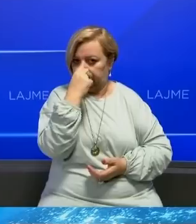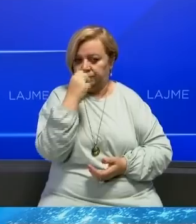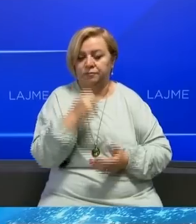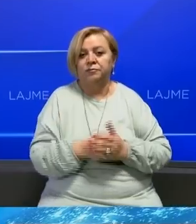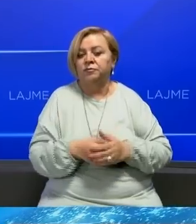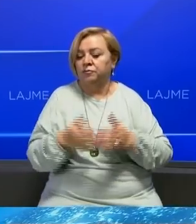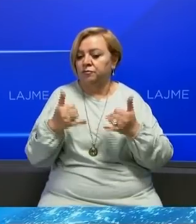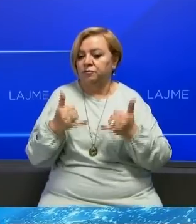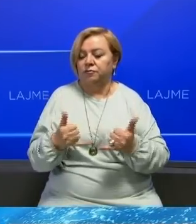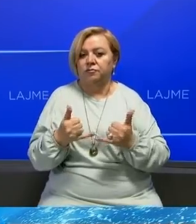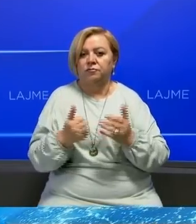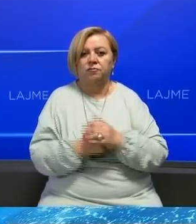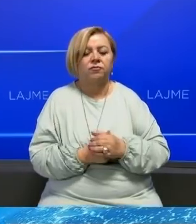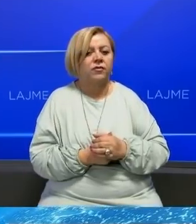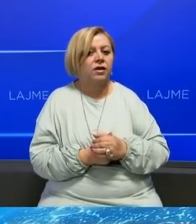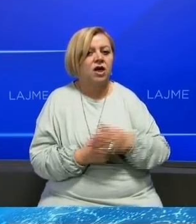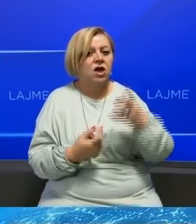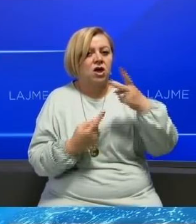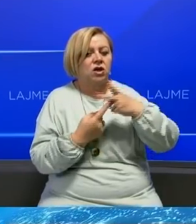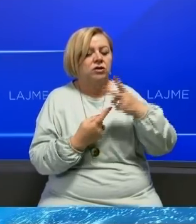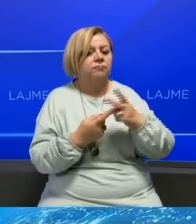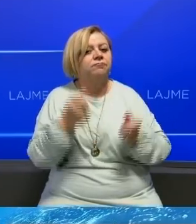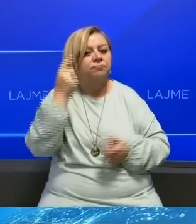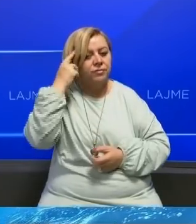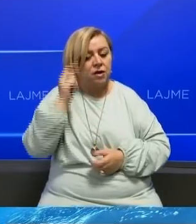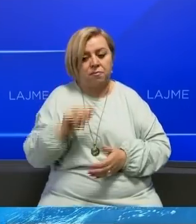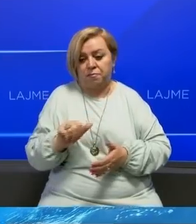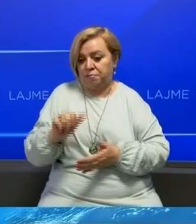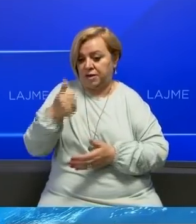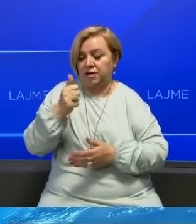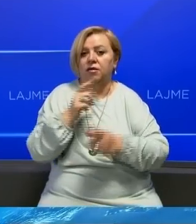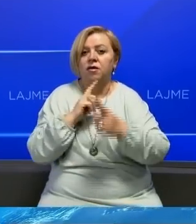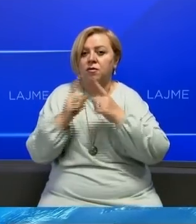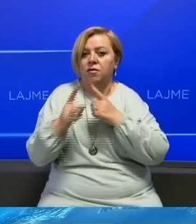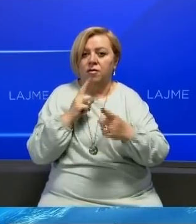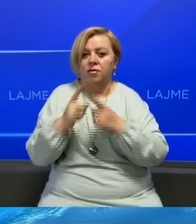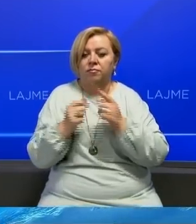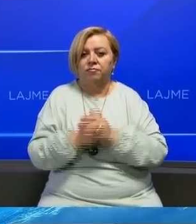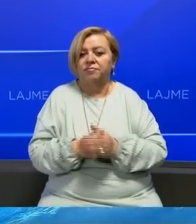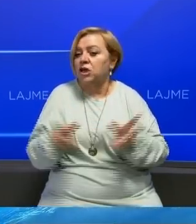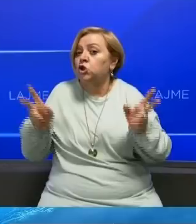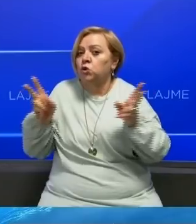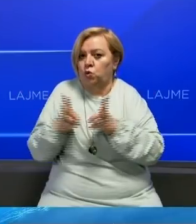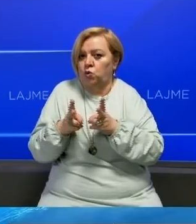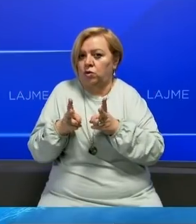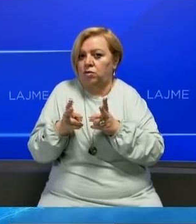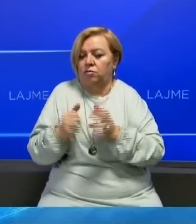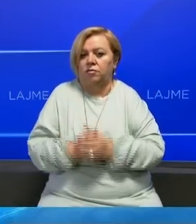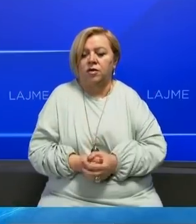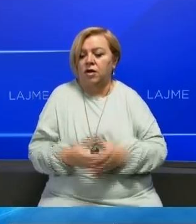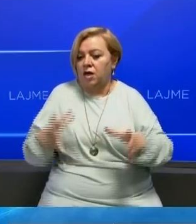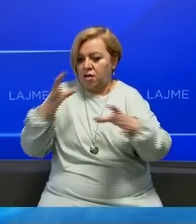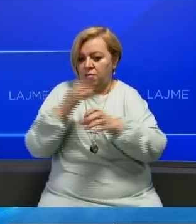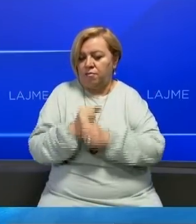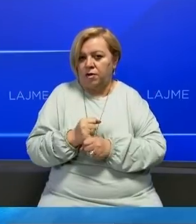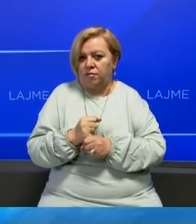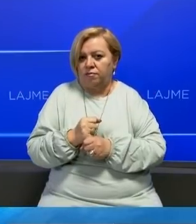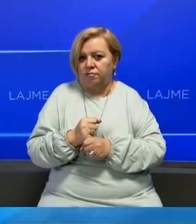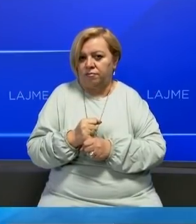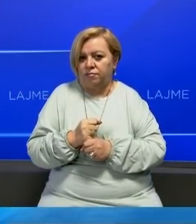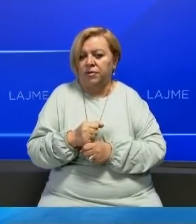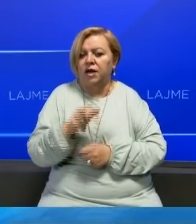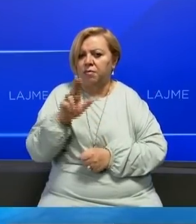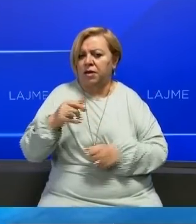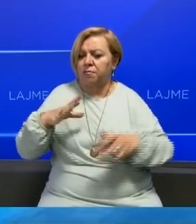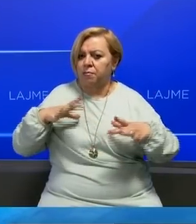Tashmë mediat bërëore bëjnë të ditur se rundi i pare i pisedimeve një rundë më shkurëtor ka përfunduar dhe ka pasur